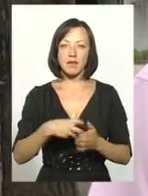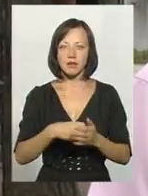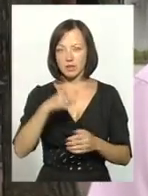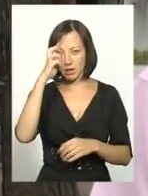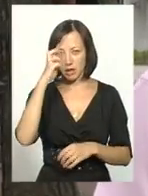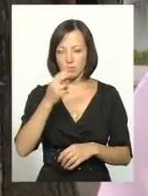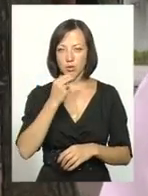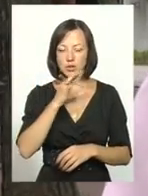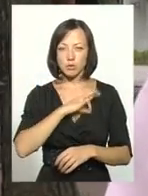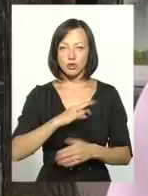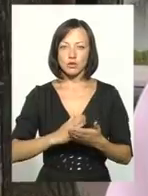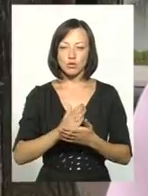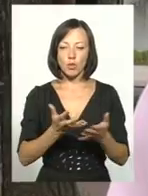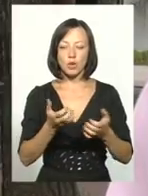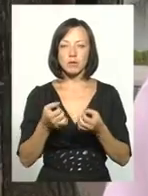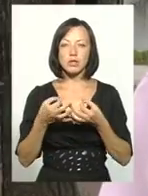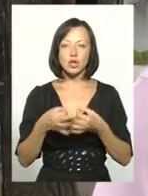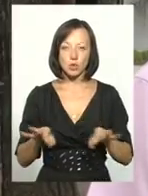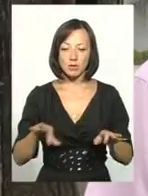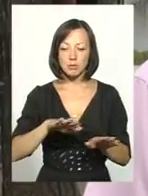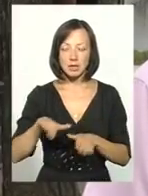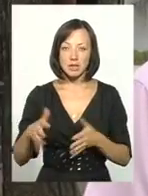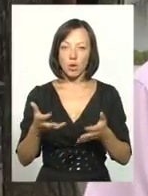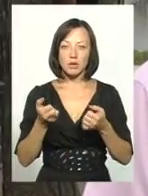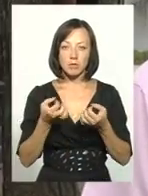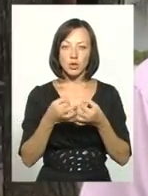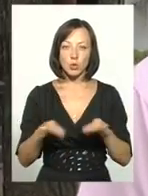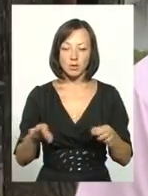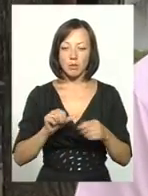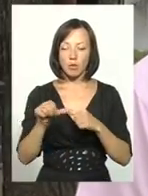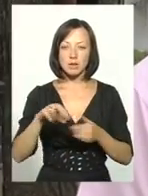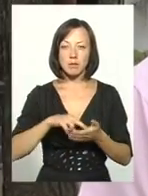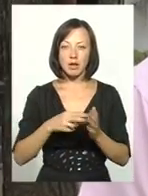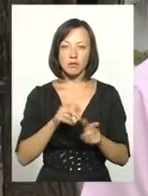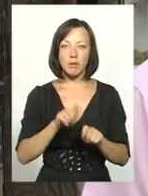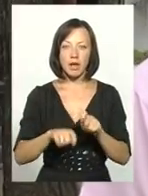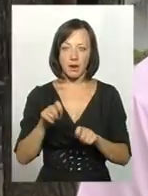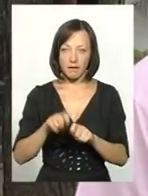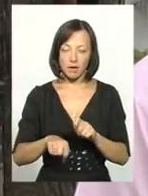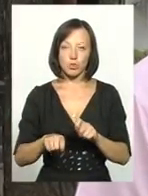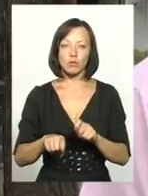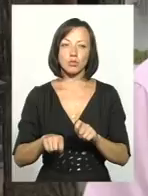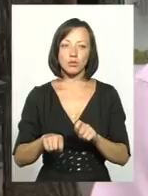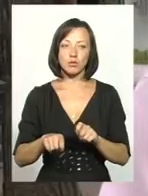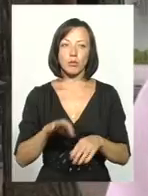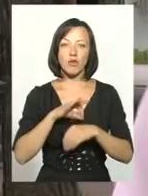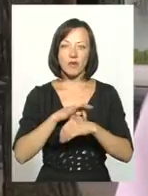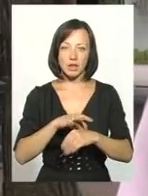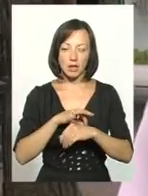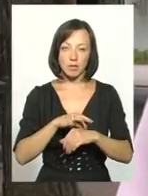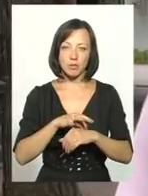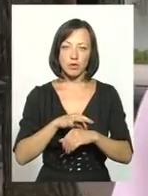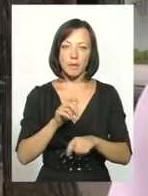Держпродспоживслужбу, щоб отримати дозвіл. І після отримання дозволу на позапланову перевірку, відповідно, проведемо,